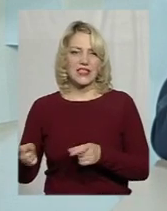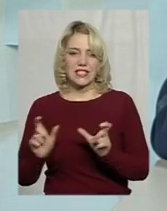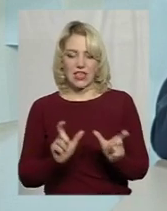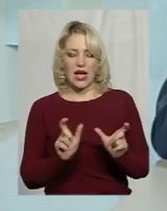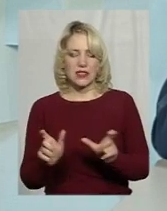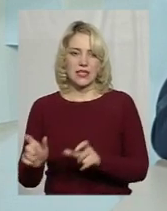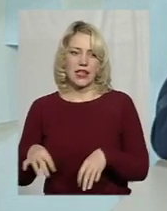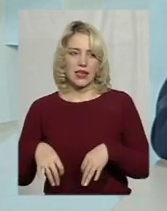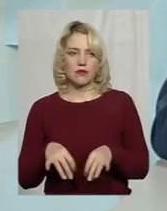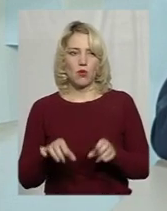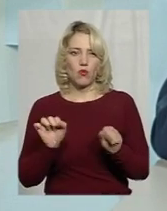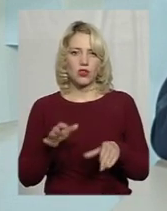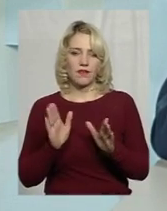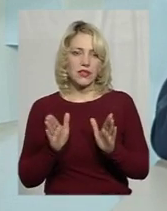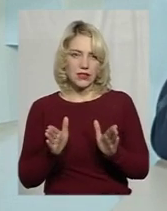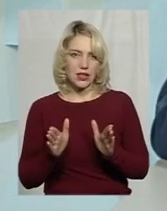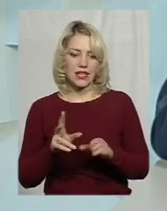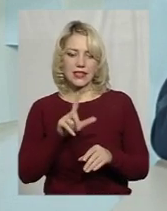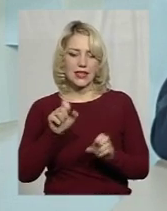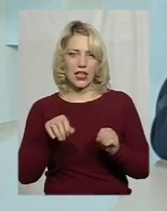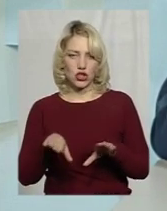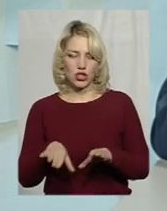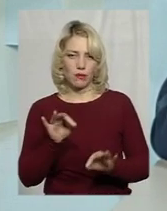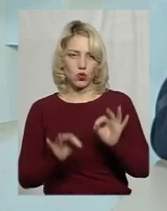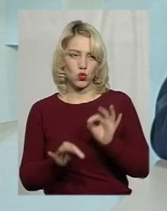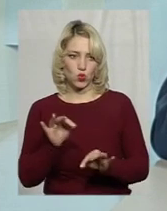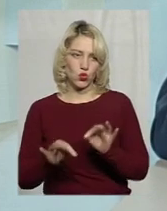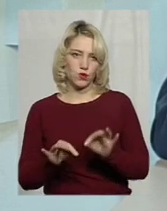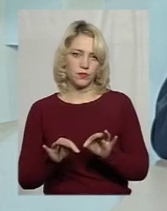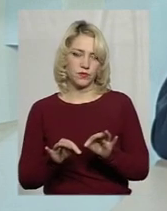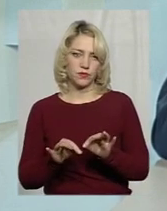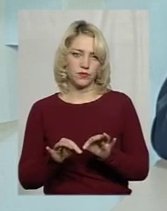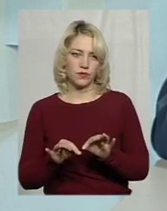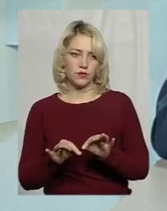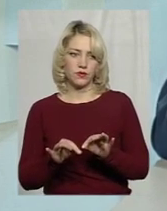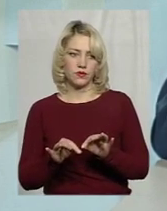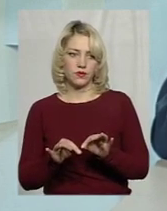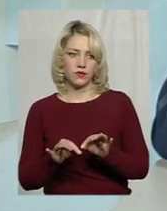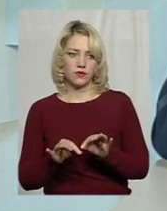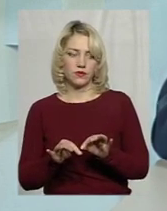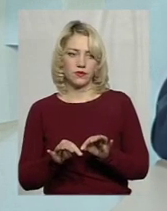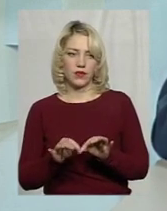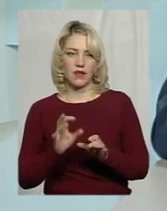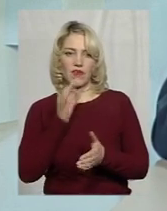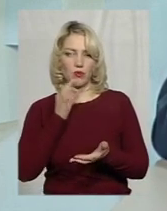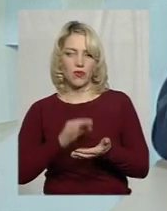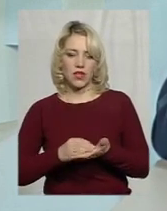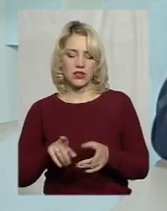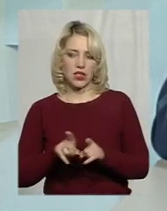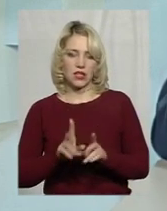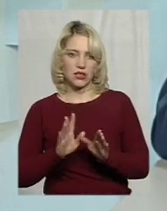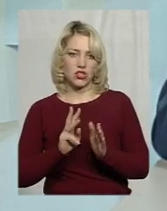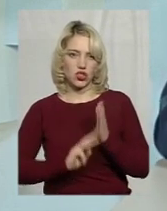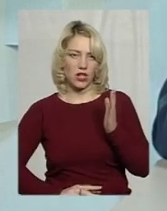конфіскація транспортного засобу, можливо, тільки за рішенням суду, от, тобто, адмінповідальність, в такому випадку штрафи,